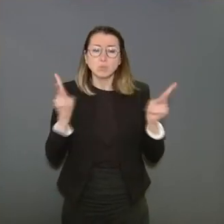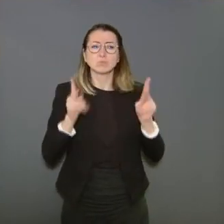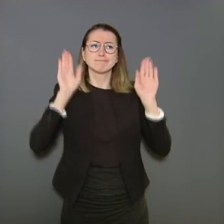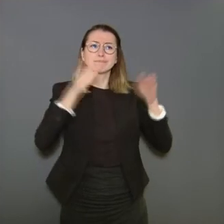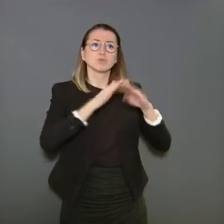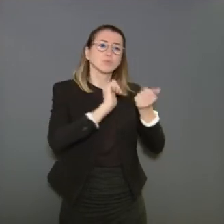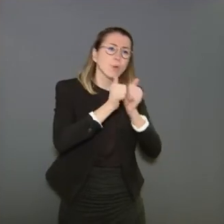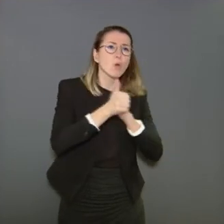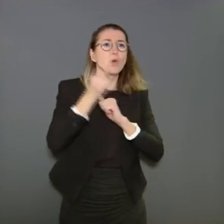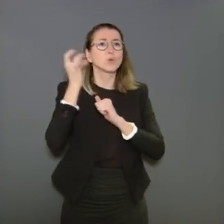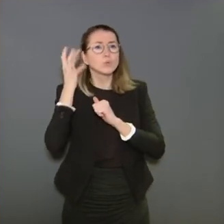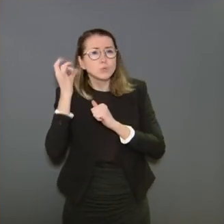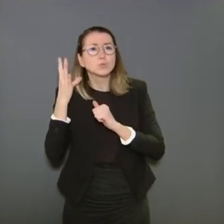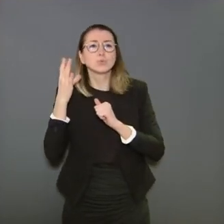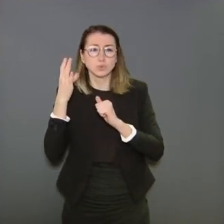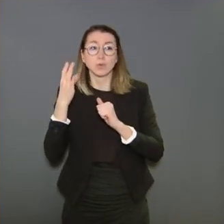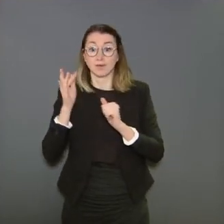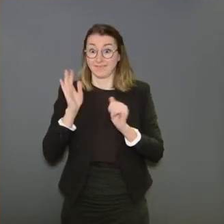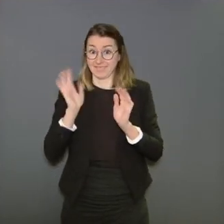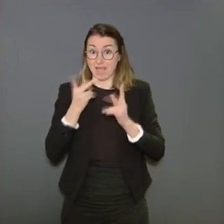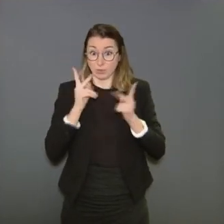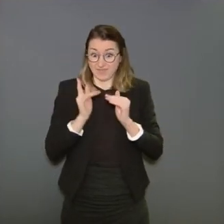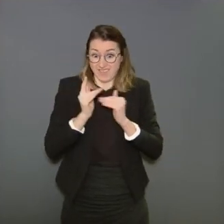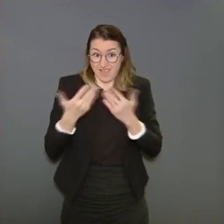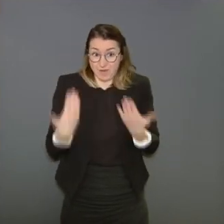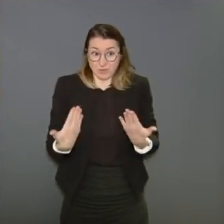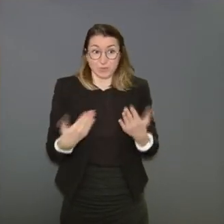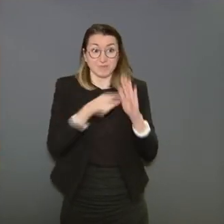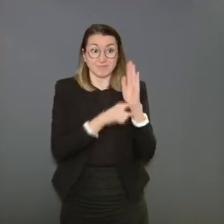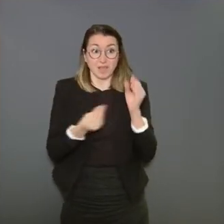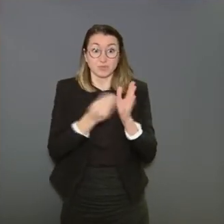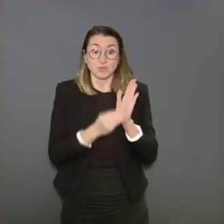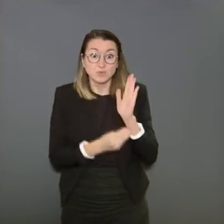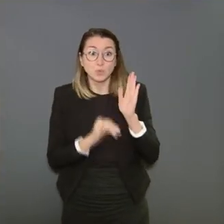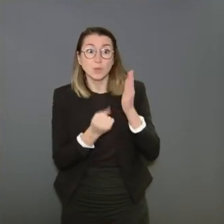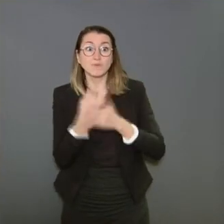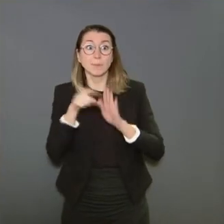préciser quel était l'impact des décisions de la semaine passée. Jean.